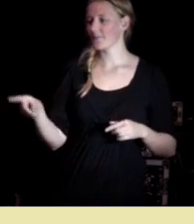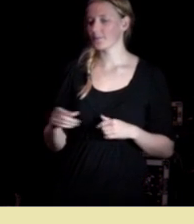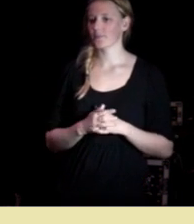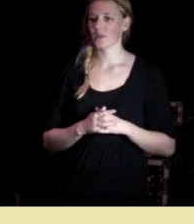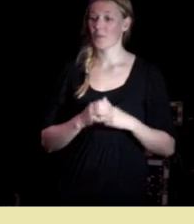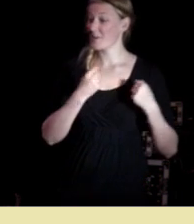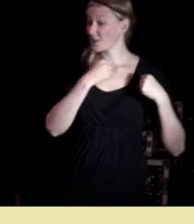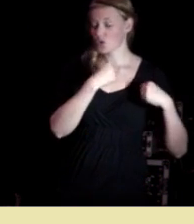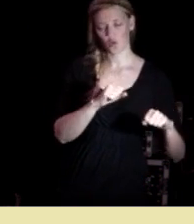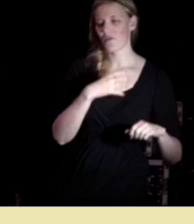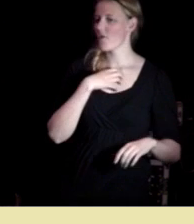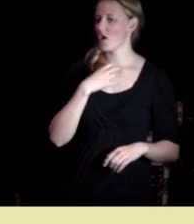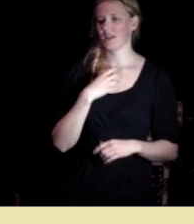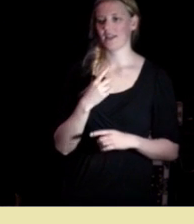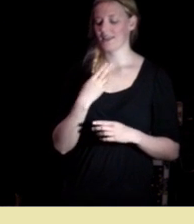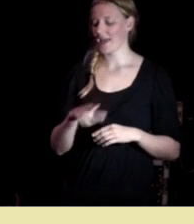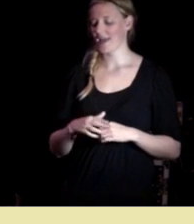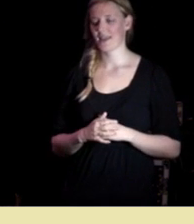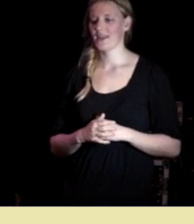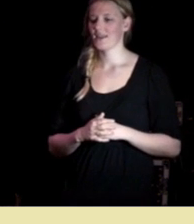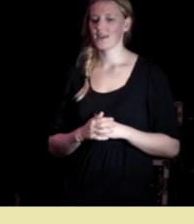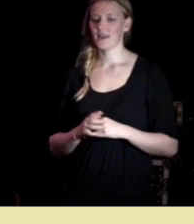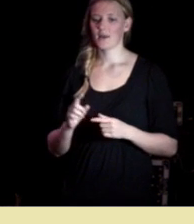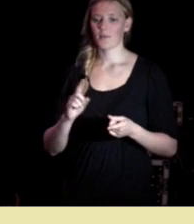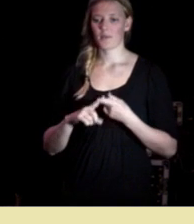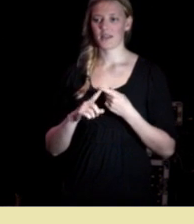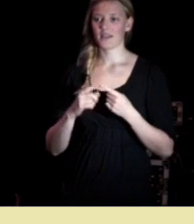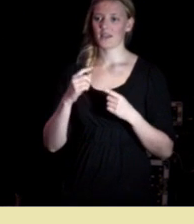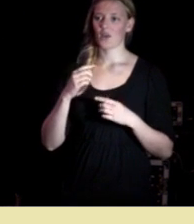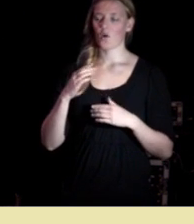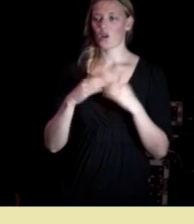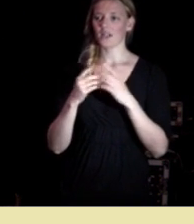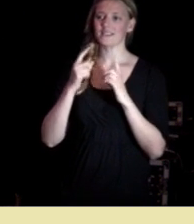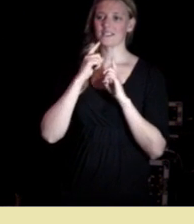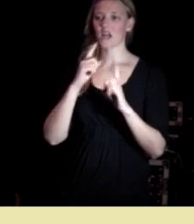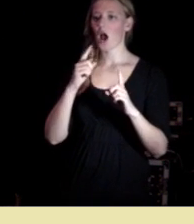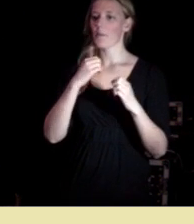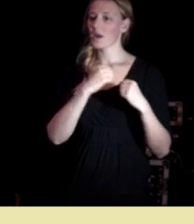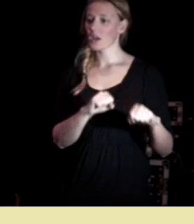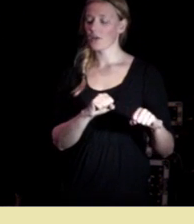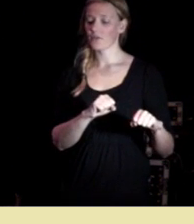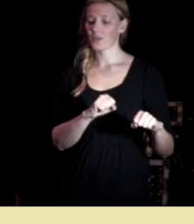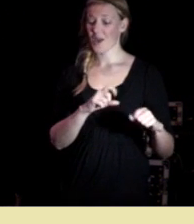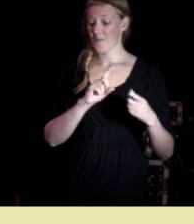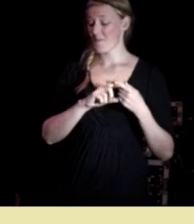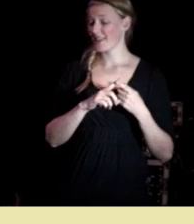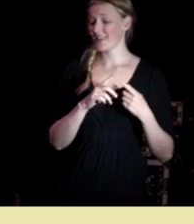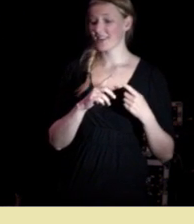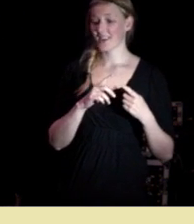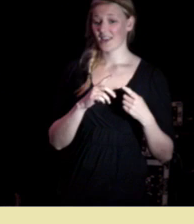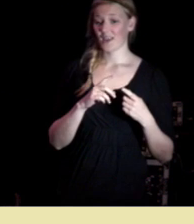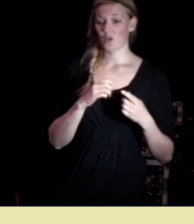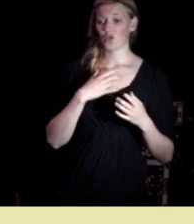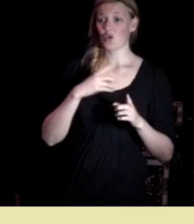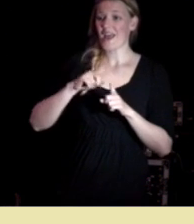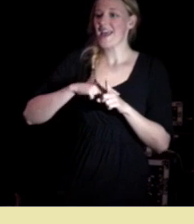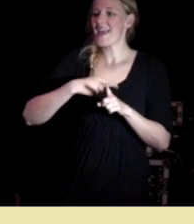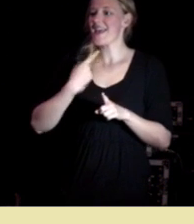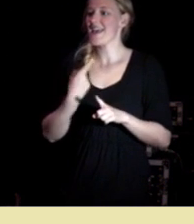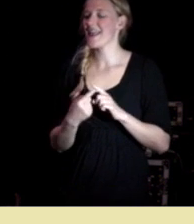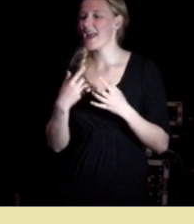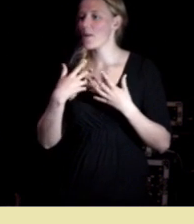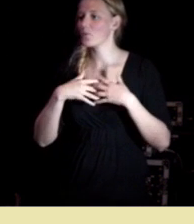pregt av kjennelse og en form for skaperkraft men det er det å være underkastet hoppsi det skulle reprodusere hele tiden